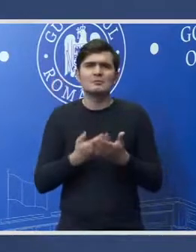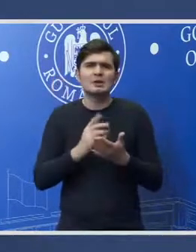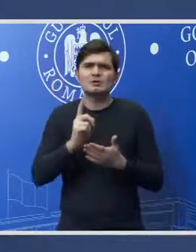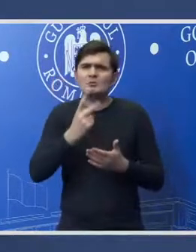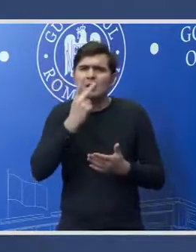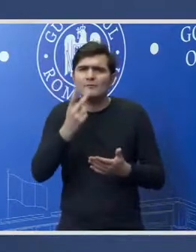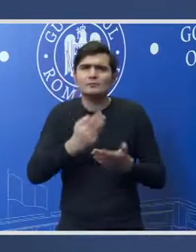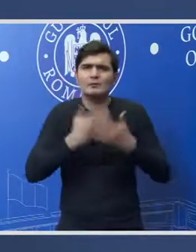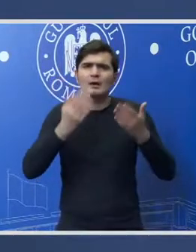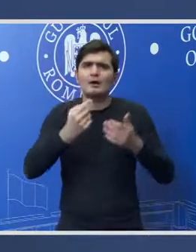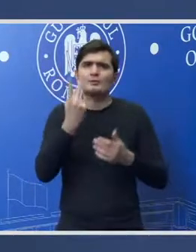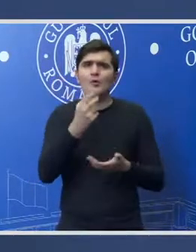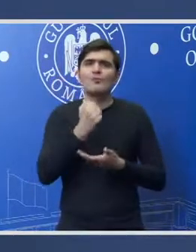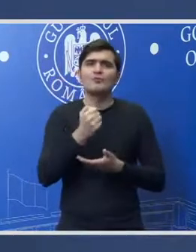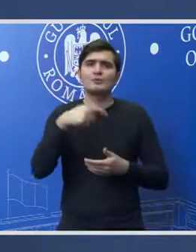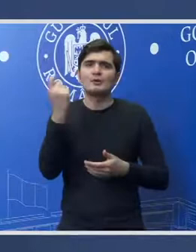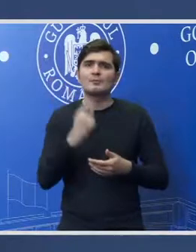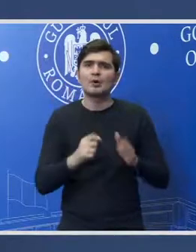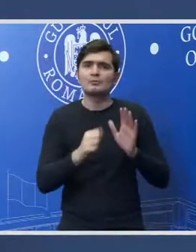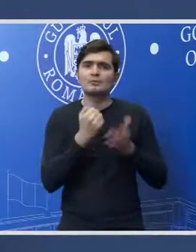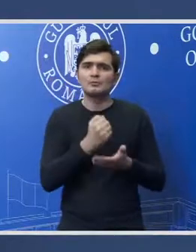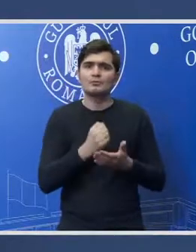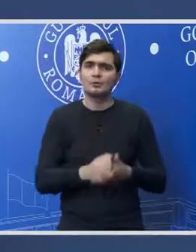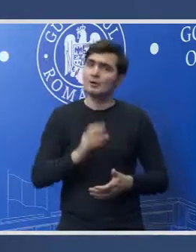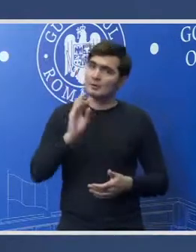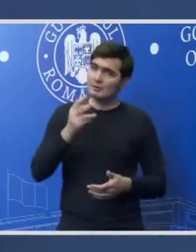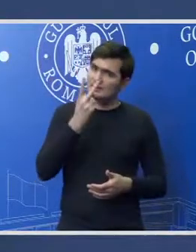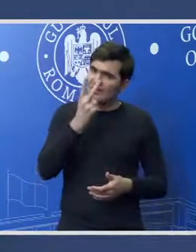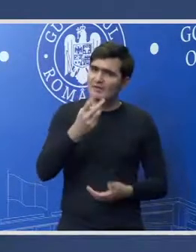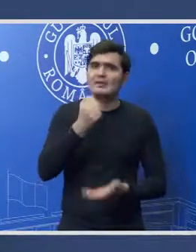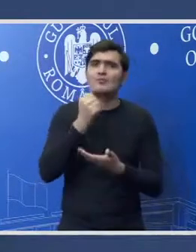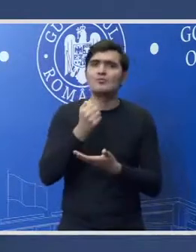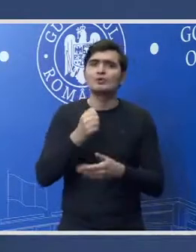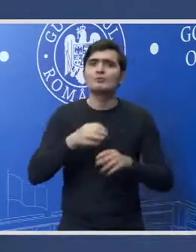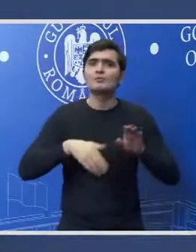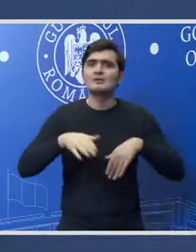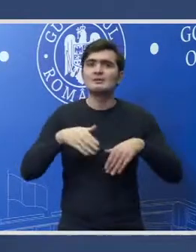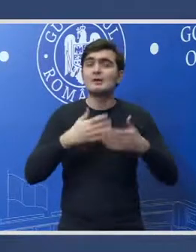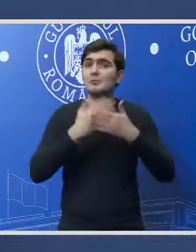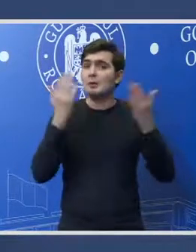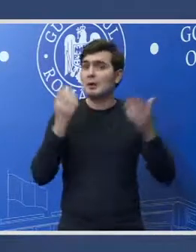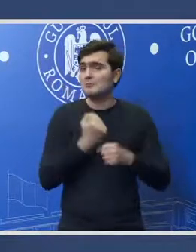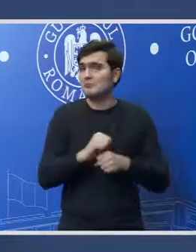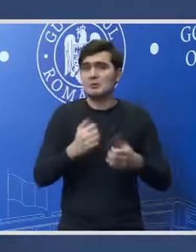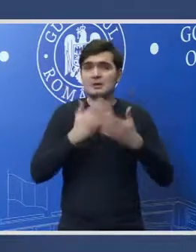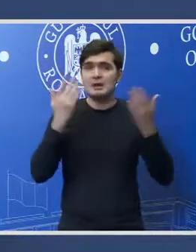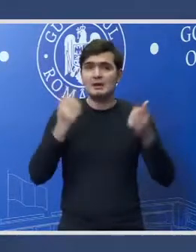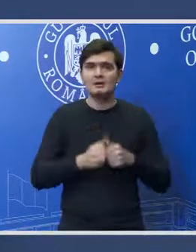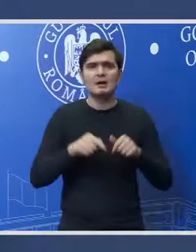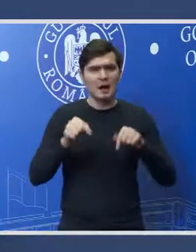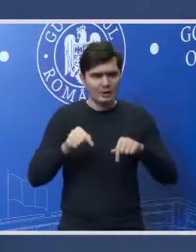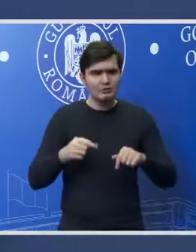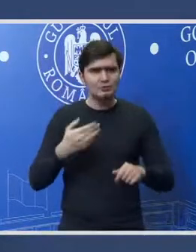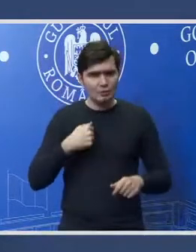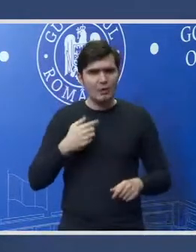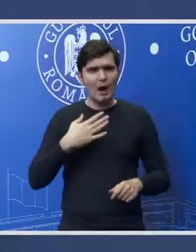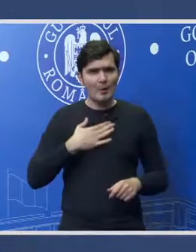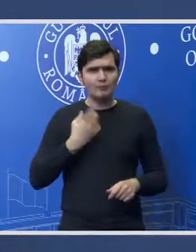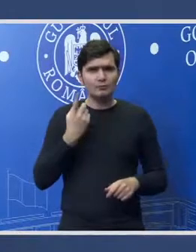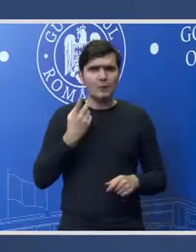bugete în proiectul de buget? Păi se văd bugetele ministerelor clar, foarte clar și aici am avut eu acea